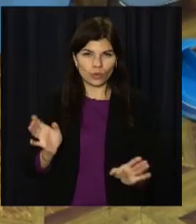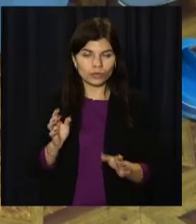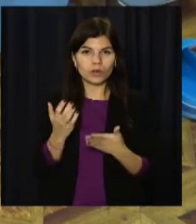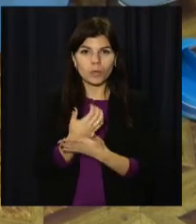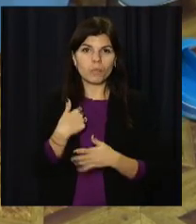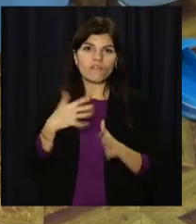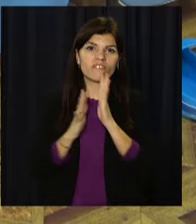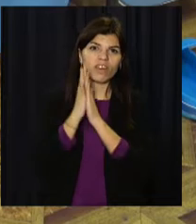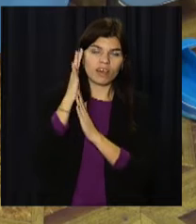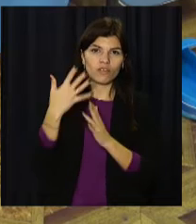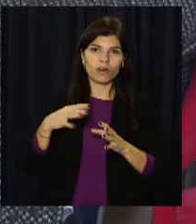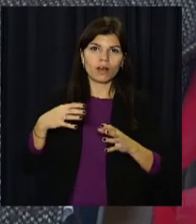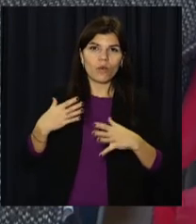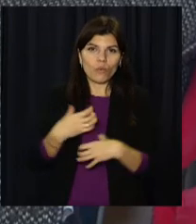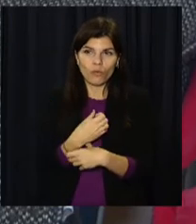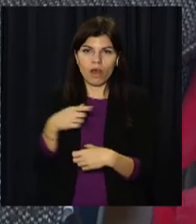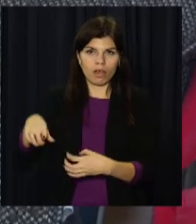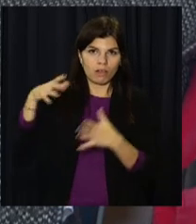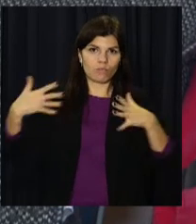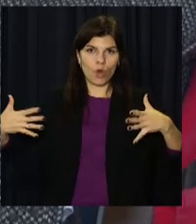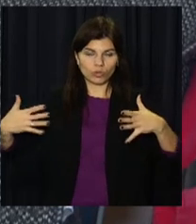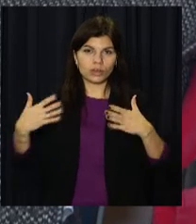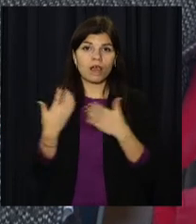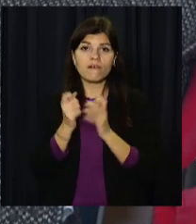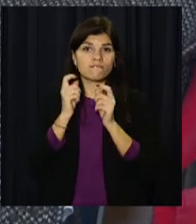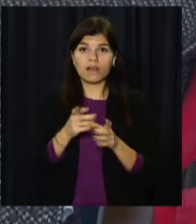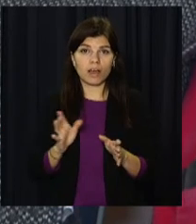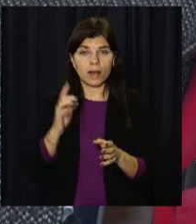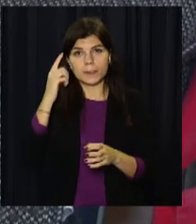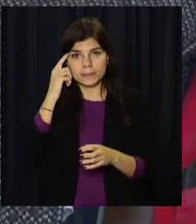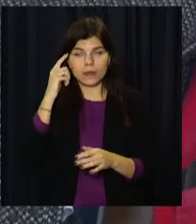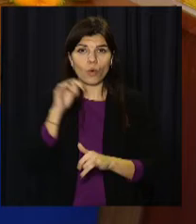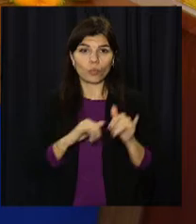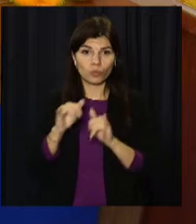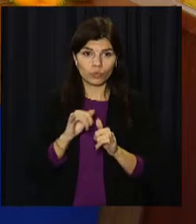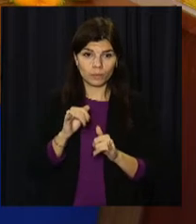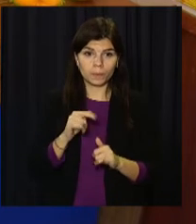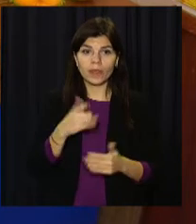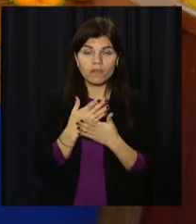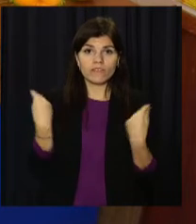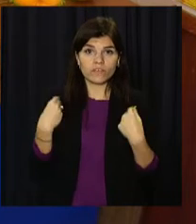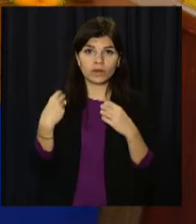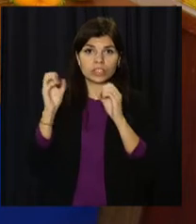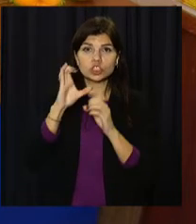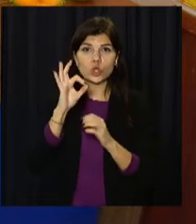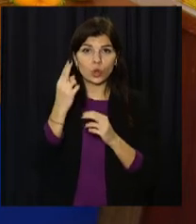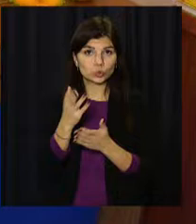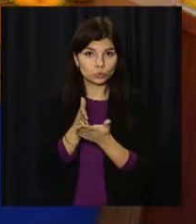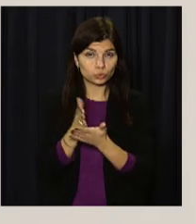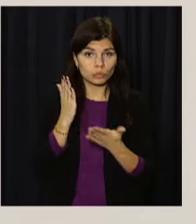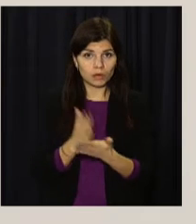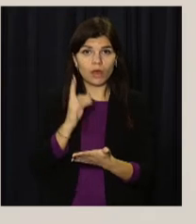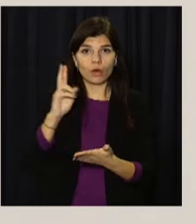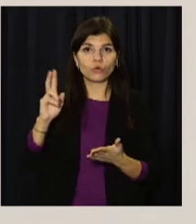яких ми виросло або вже не до душі. Щоб не відправляти одяг на звалище, для нього я більш дала використання. Вживані речі приймають соціальні служби та